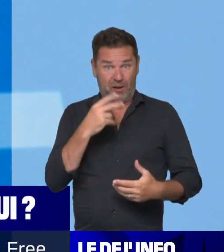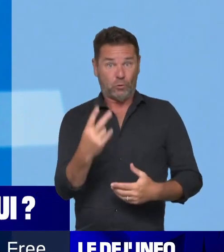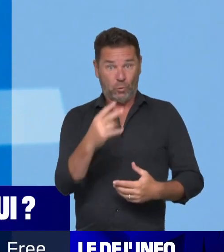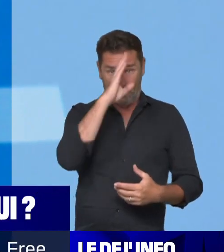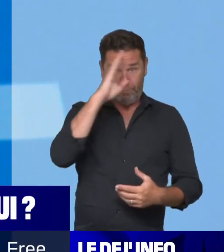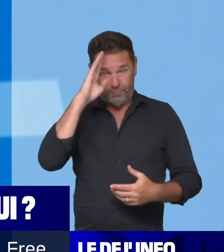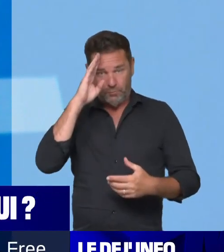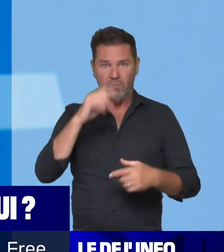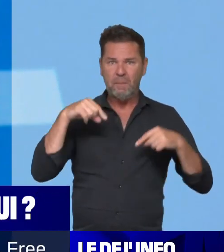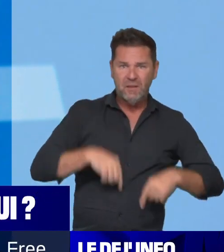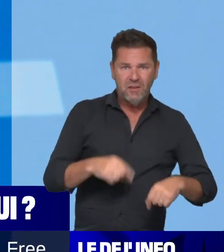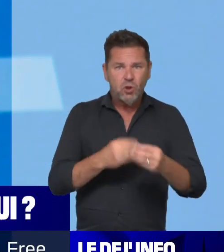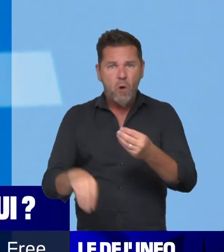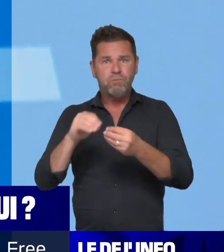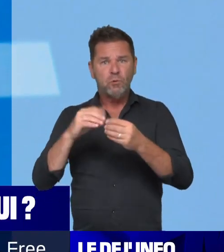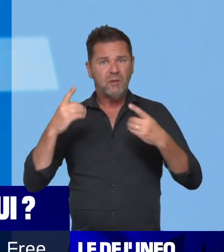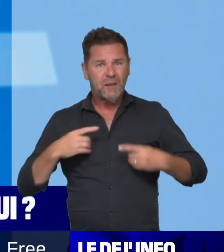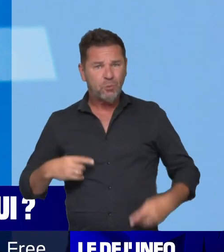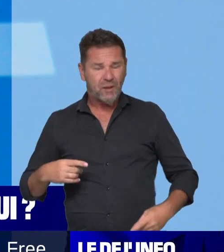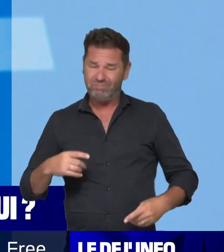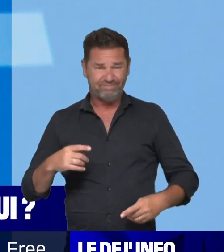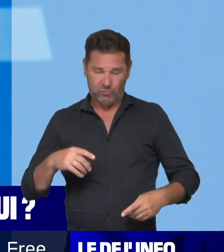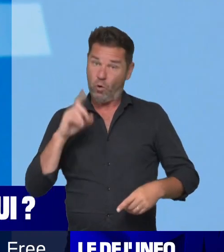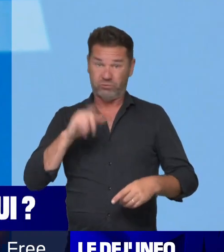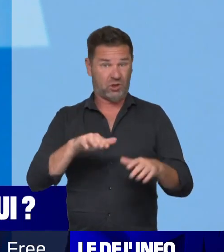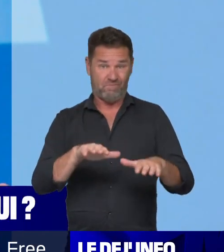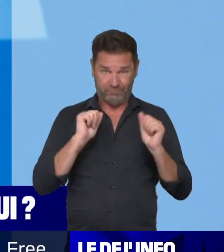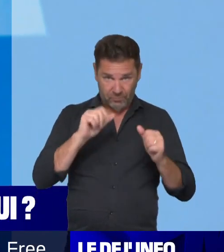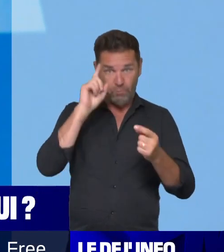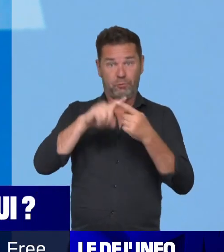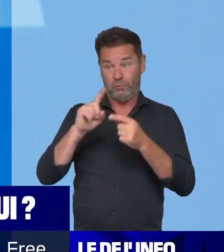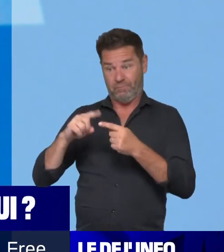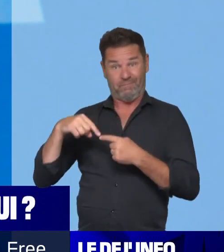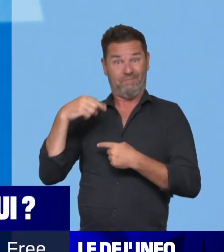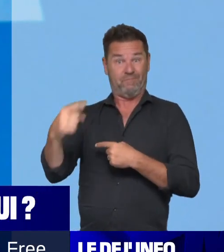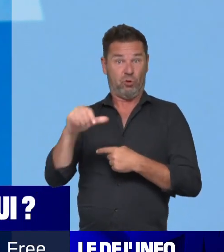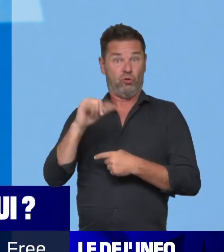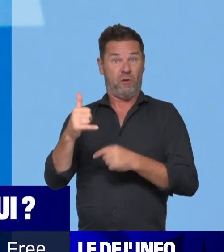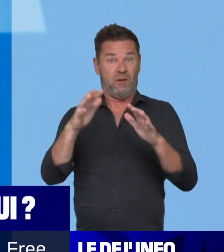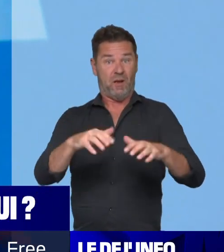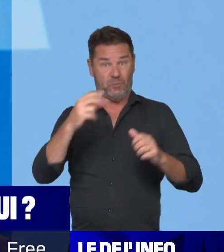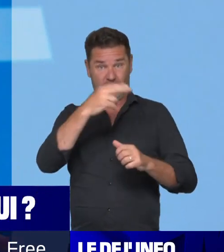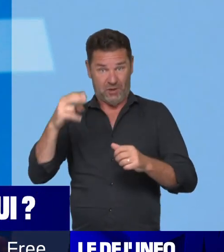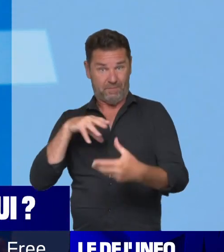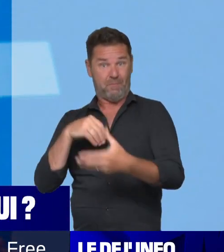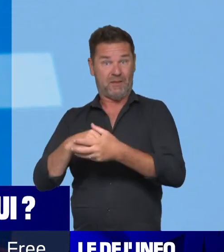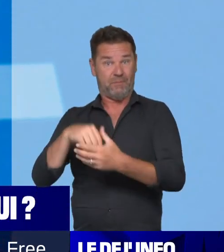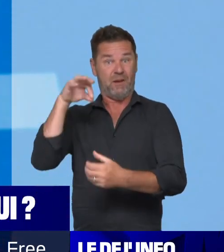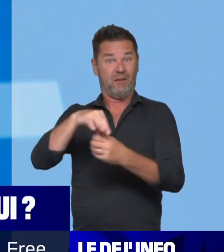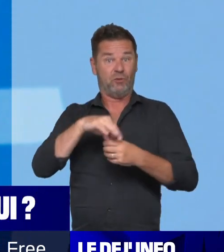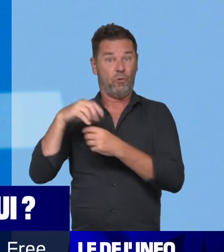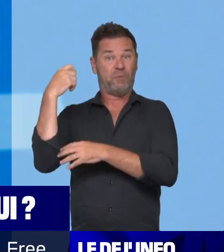'Assemblée, jeudi 18, pour pouvoir participer à l'élection du président ou de la présidente de l'Assemblée nationale. Là, très